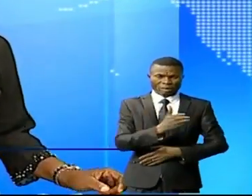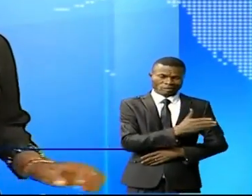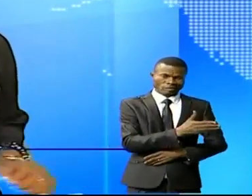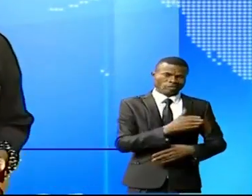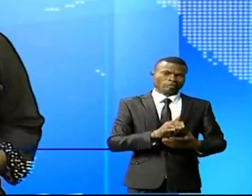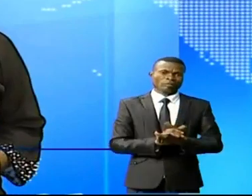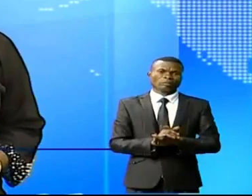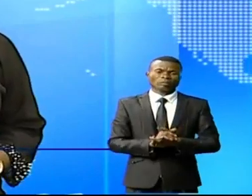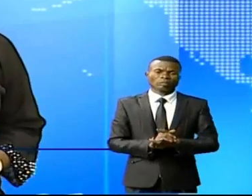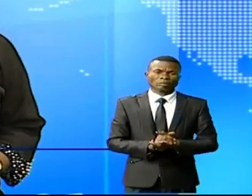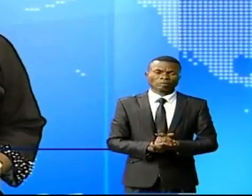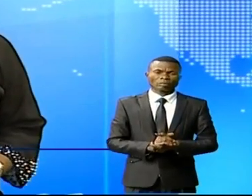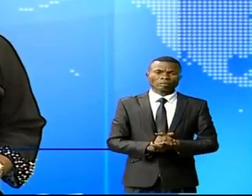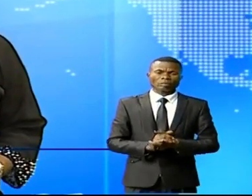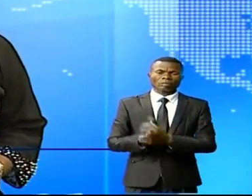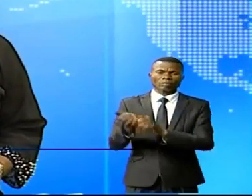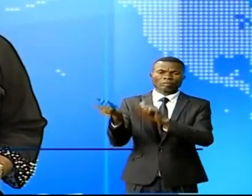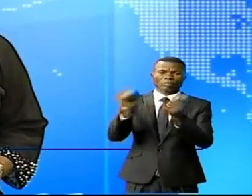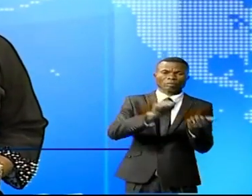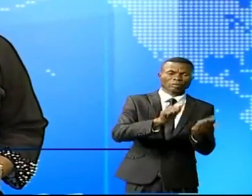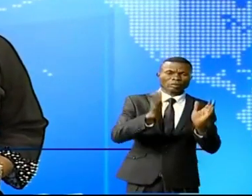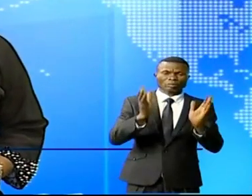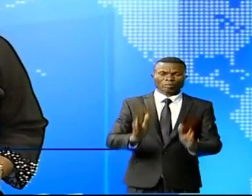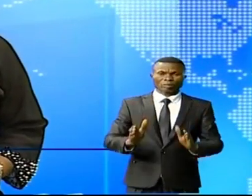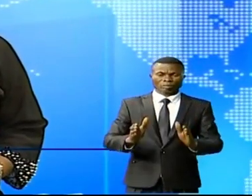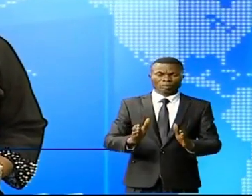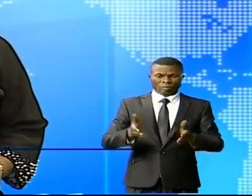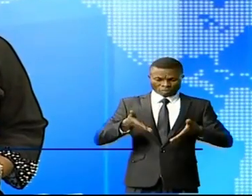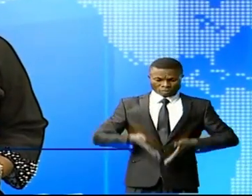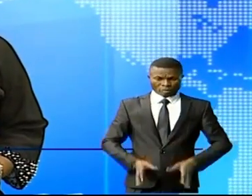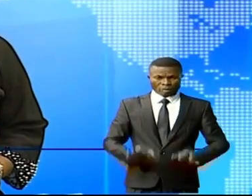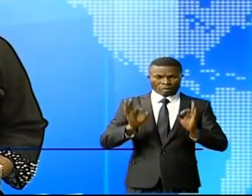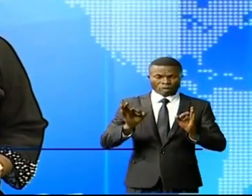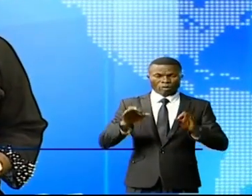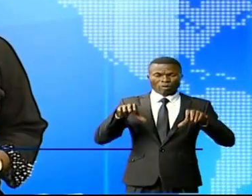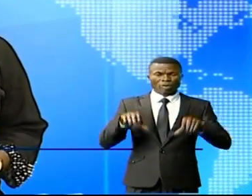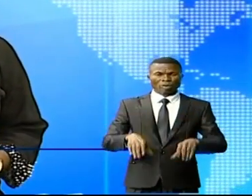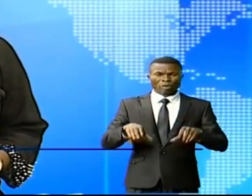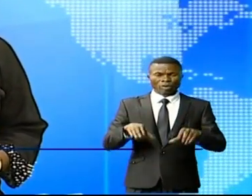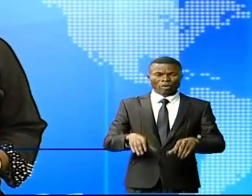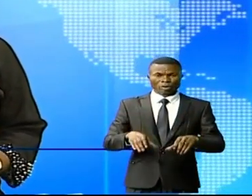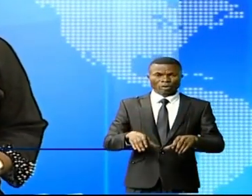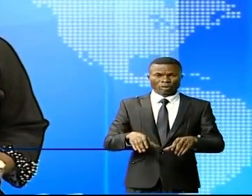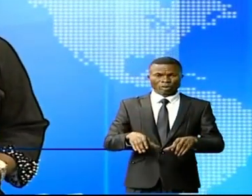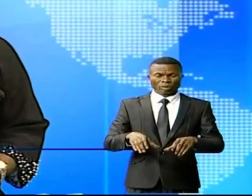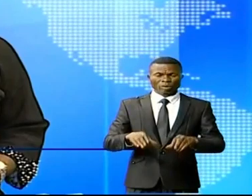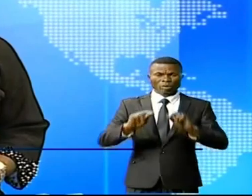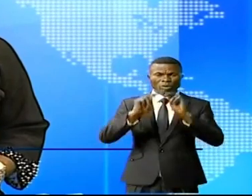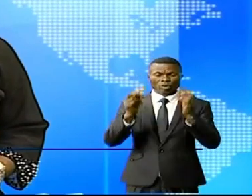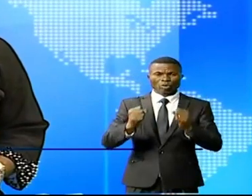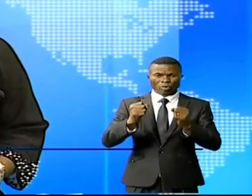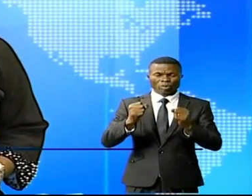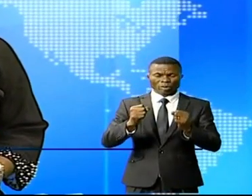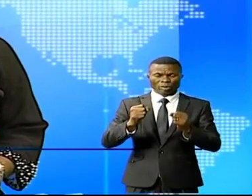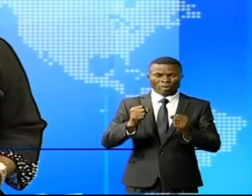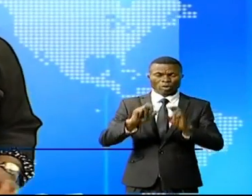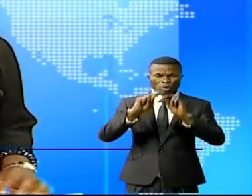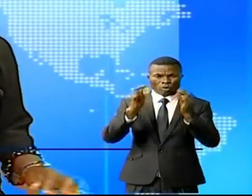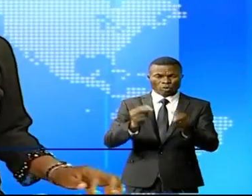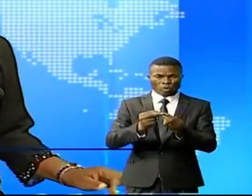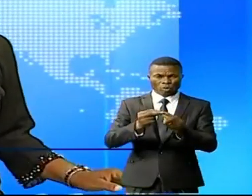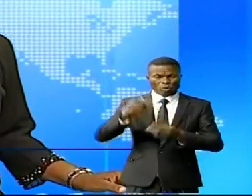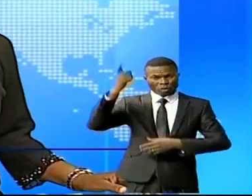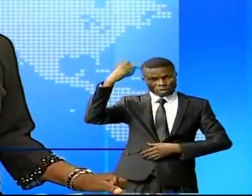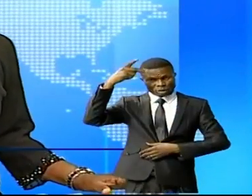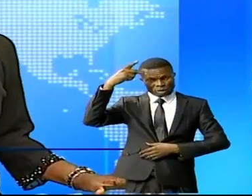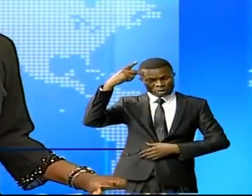Le bâtisseur pour la renaissance du Congo, Unifor, est désormais parti de la